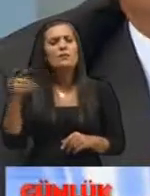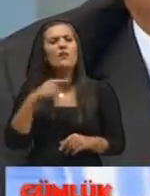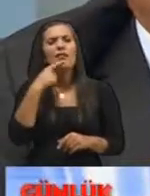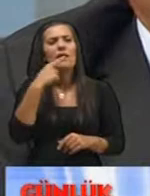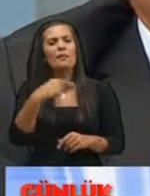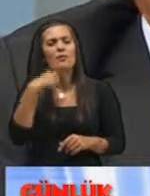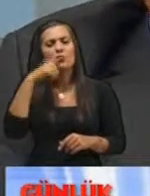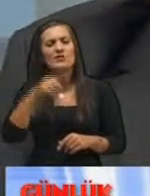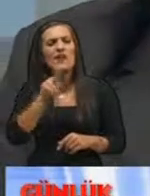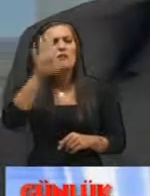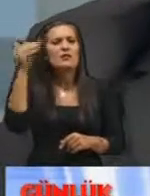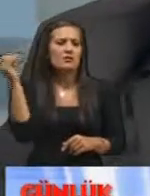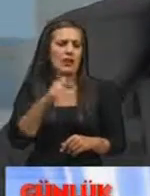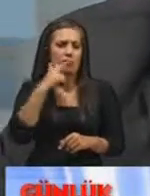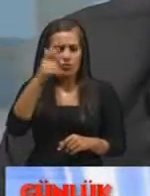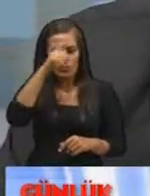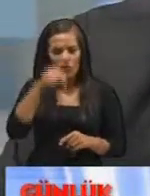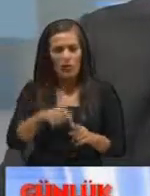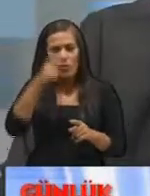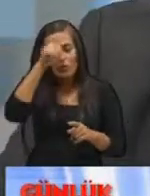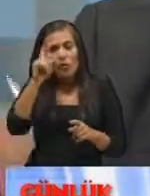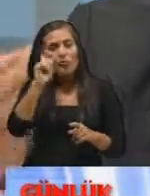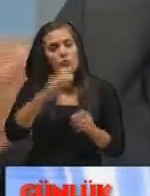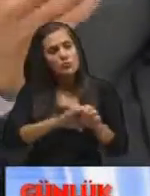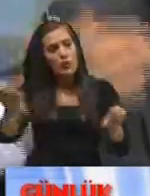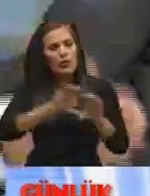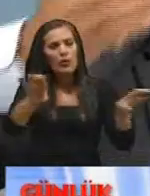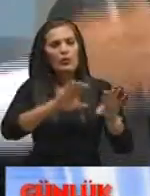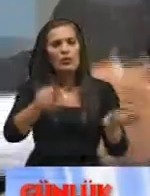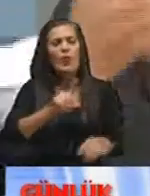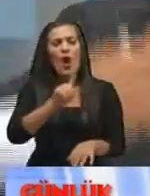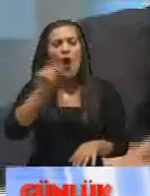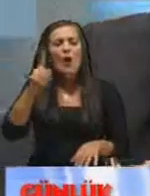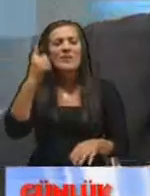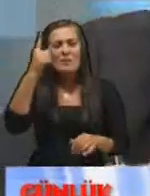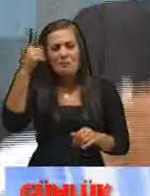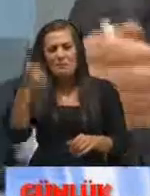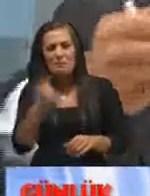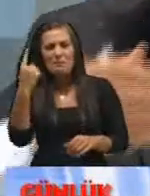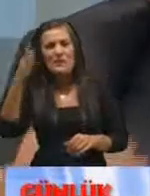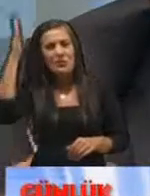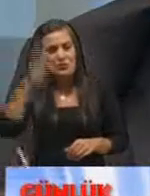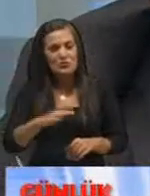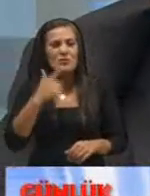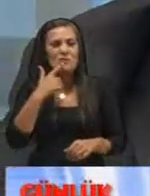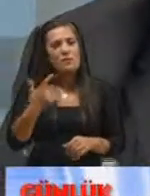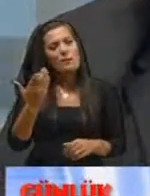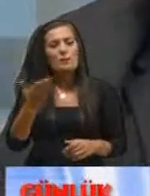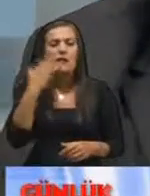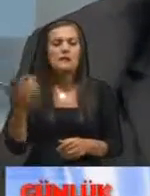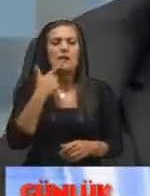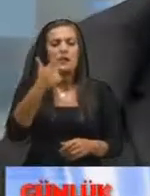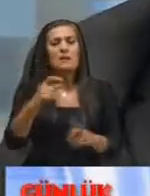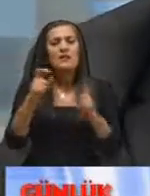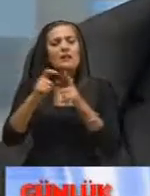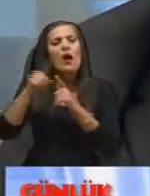75'i geliyor Türkiye isterse 9 boru daha uyar yani 10'da 1'e düşse bile dragon çayının kapasitesi şu anda